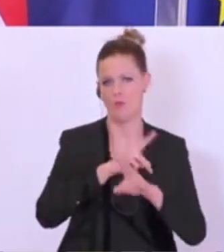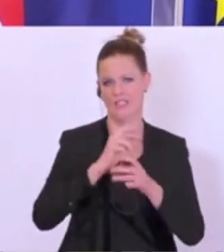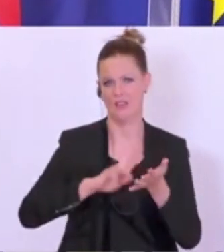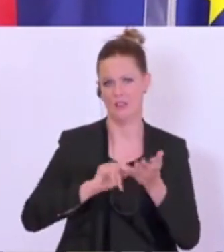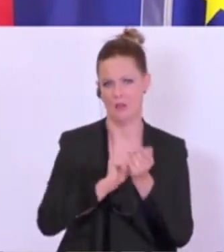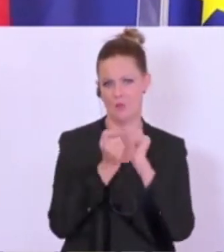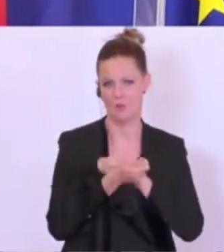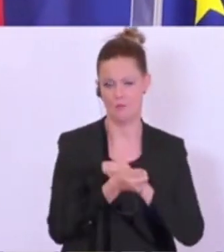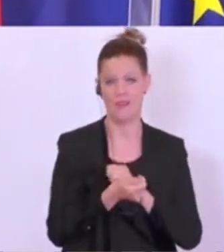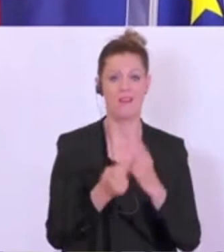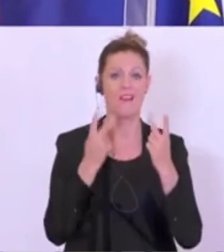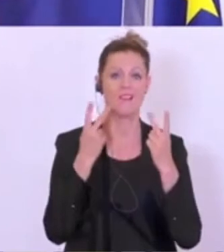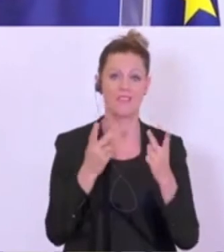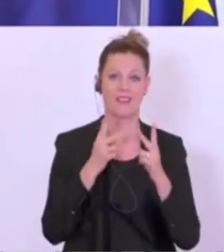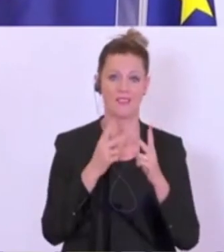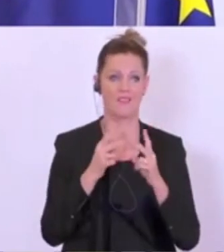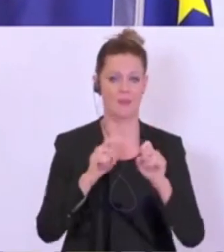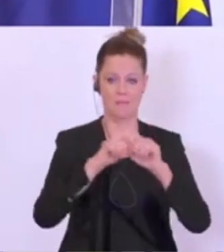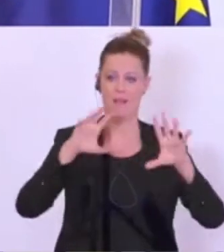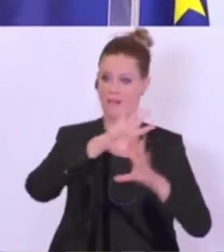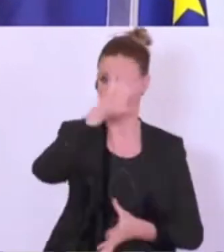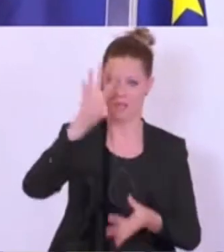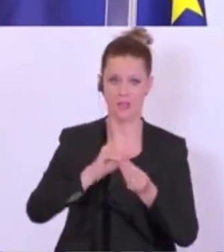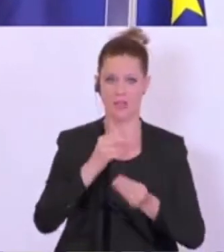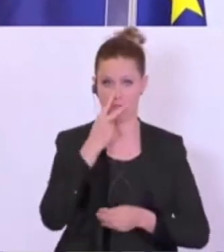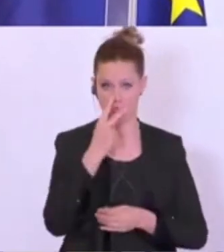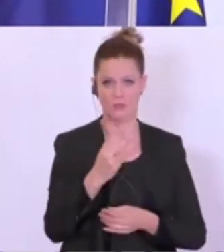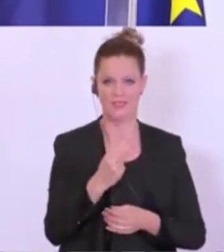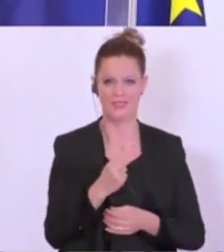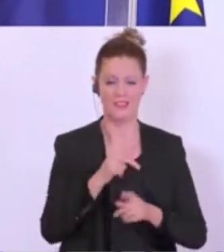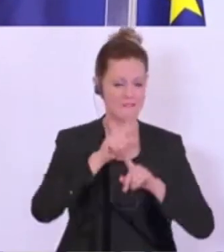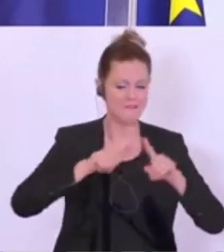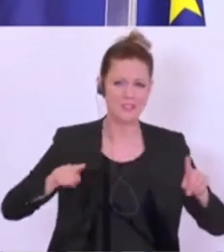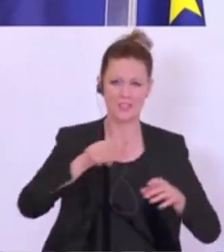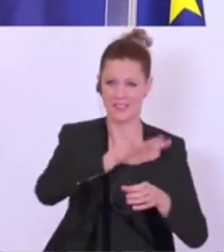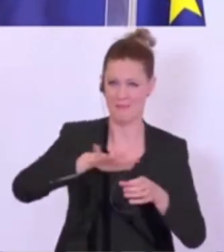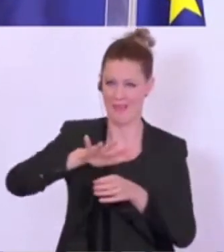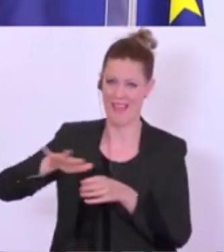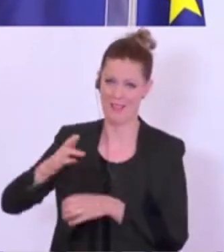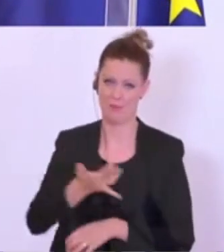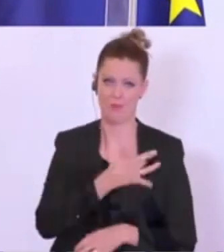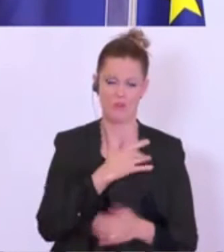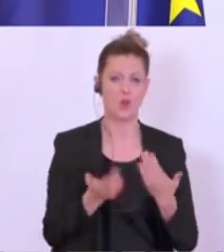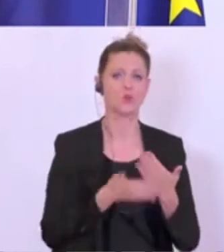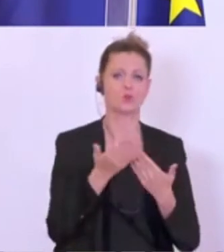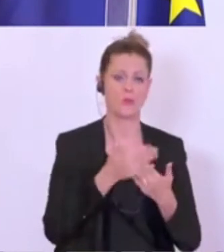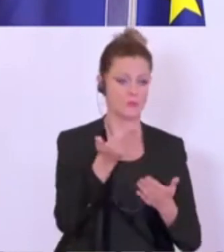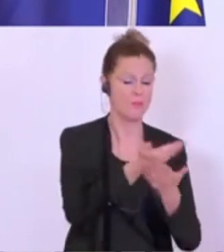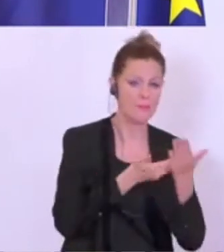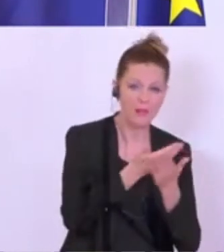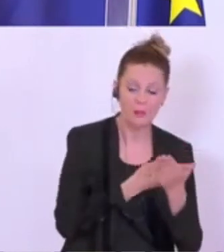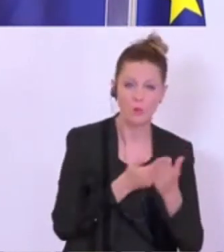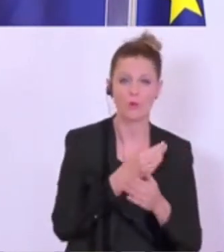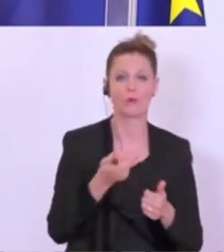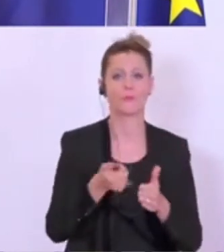ganz, ganz wichtig, das Bild gesamtheitlich zu sehen und es betrifft natürlich ganz viele verschiedenste Bereiche. Es betrifft den Bereich der Bildung,